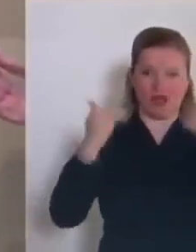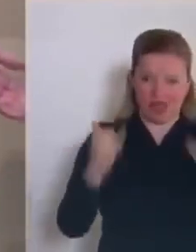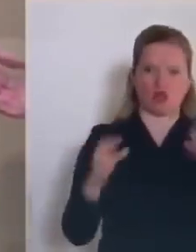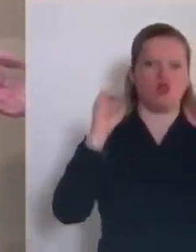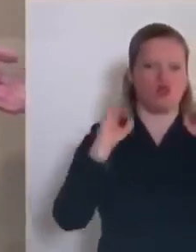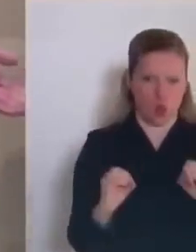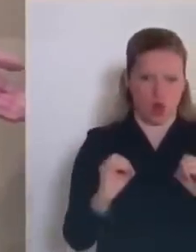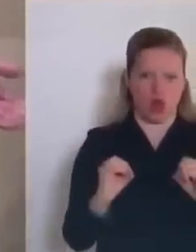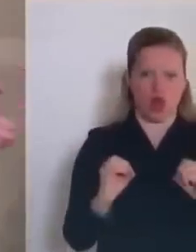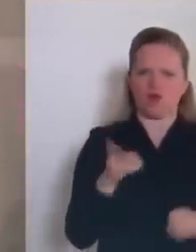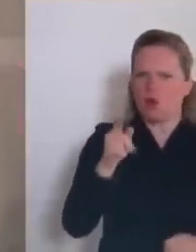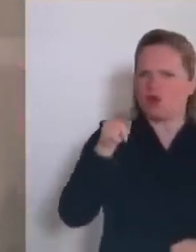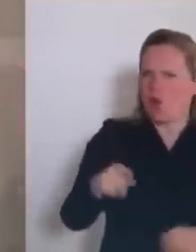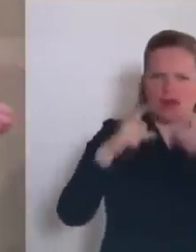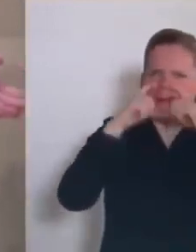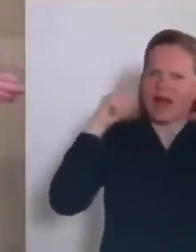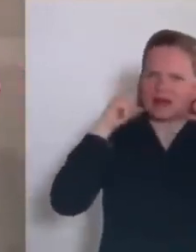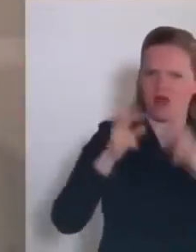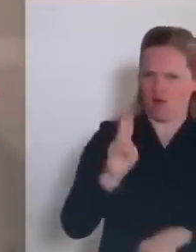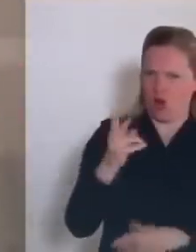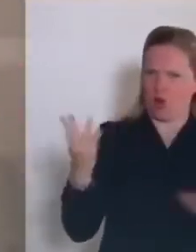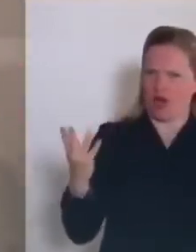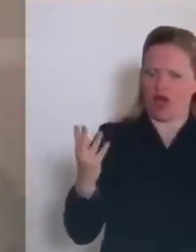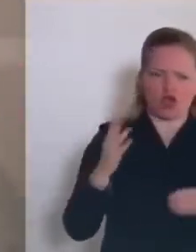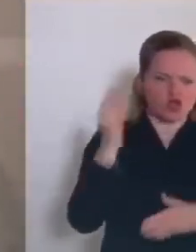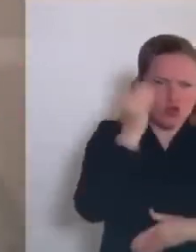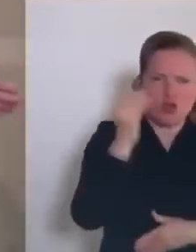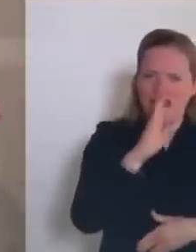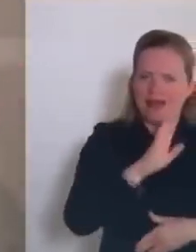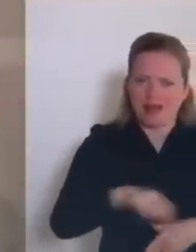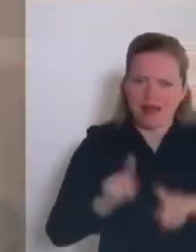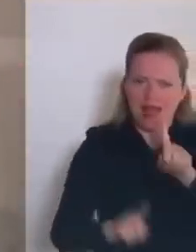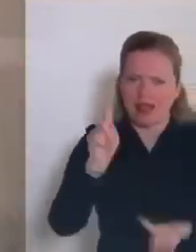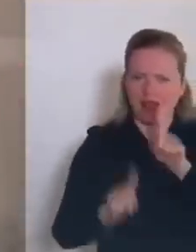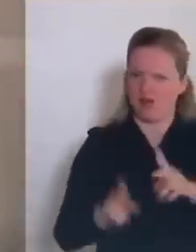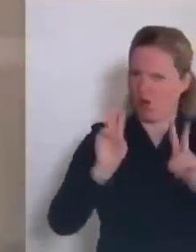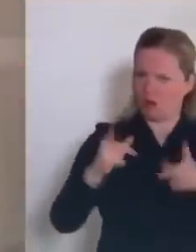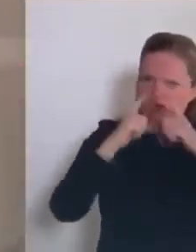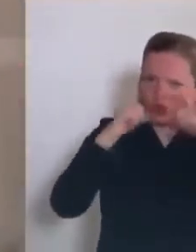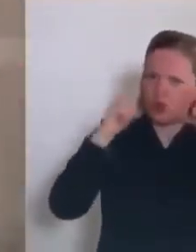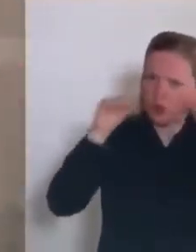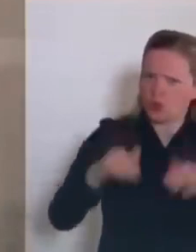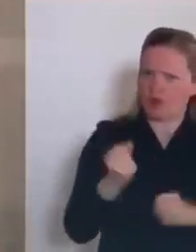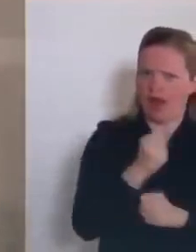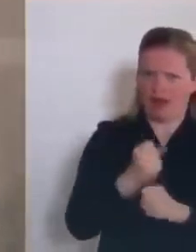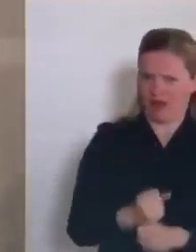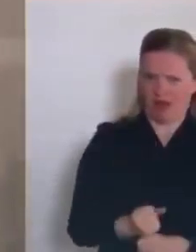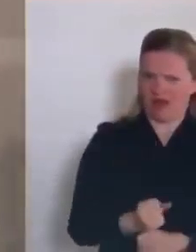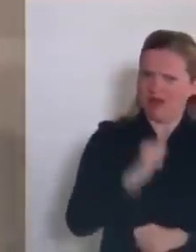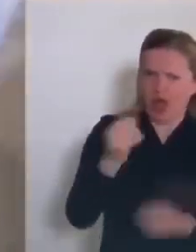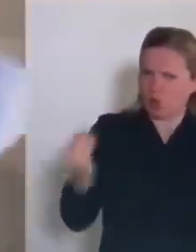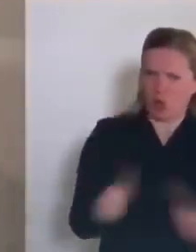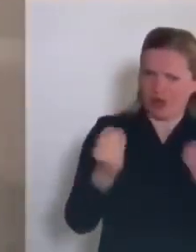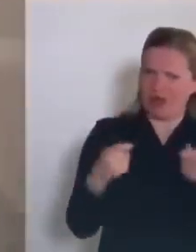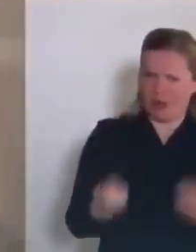guariti e zero morti. E allora spiegatemi perché li devono portare maschere, nelle scuole, asili e dappertutto. Non esiste un vero